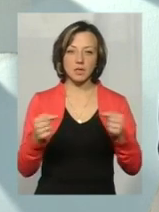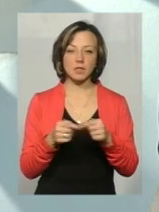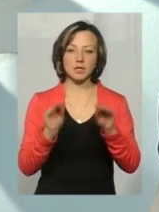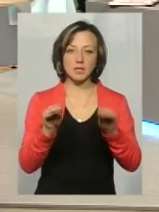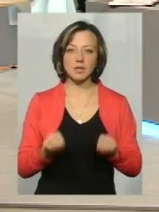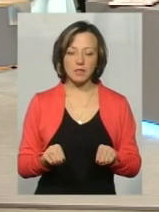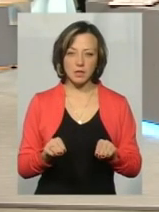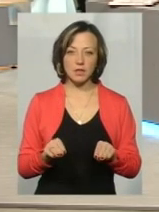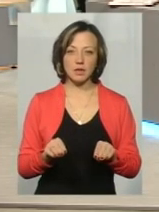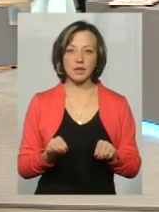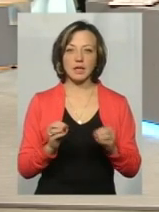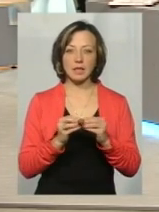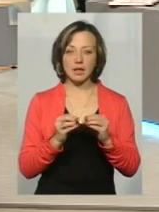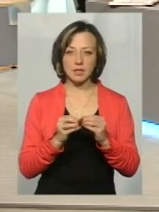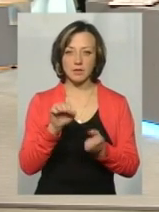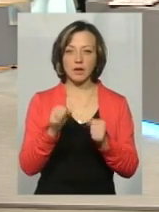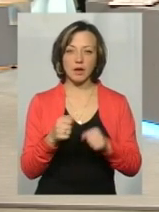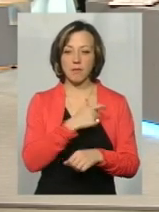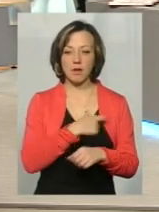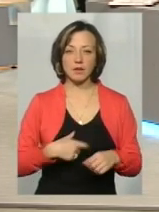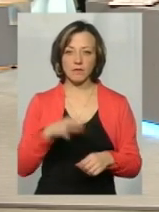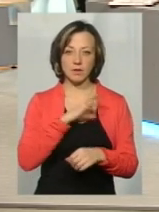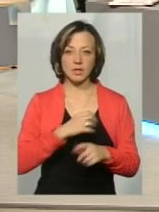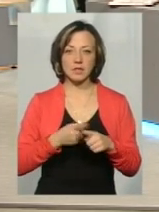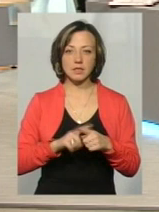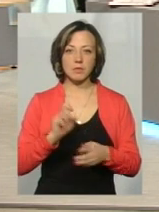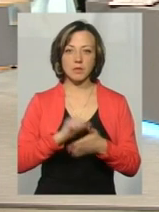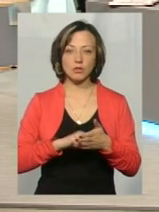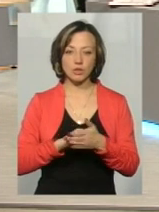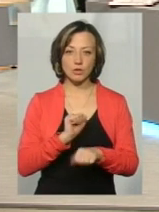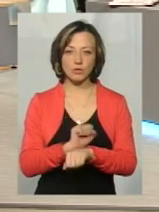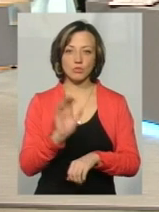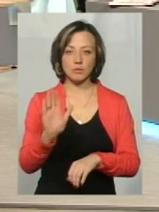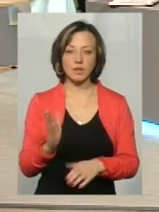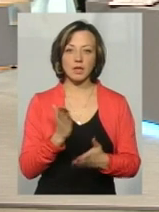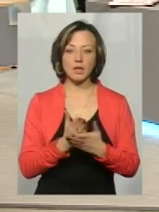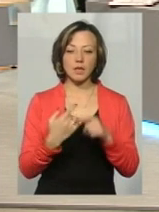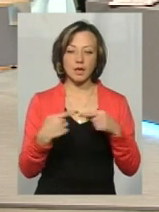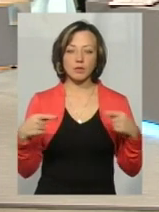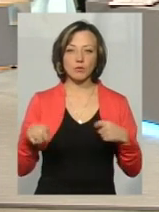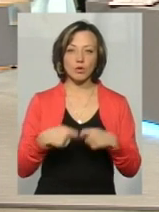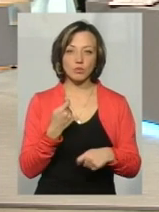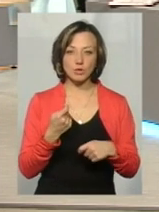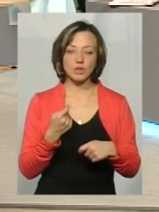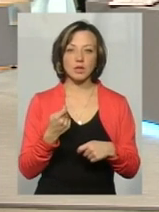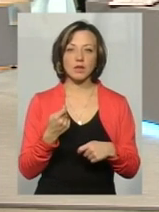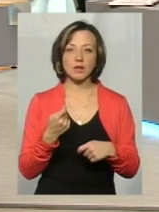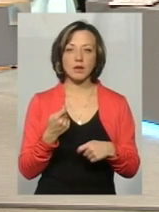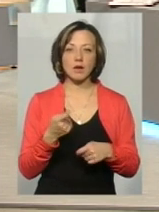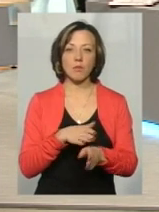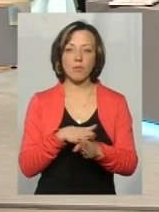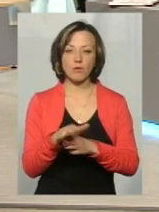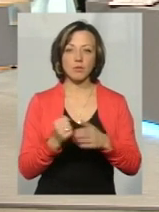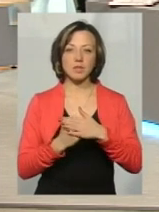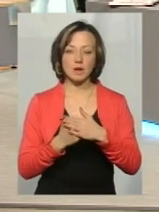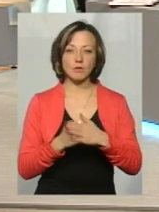два з десяти водія тільки використовують паски пасивної безпеки, це вже є причина для зупинки. Більш того, є ряд інших правопорушень, які дають нам повну підставу